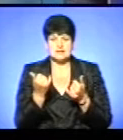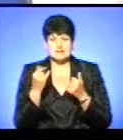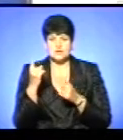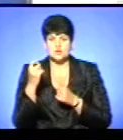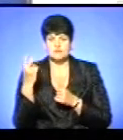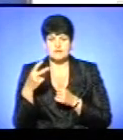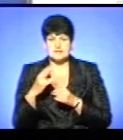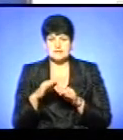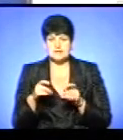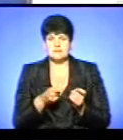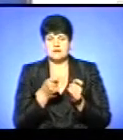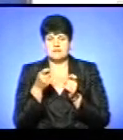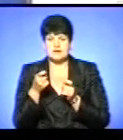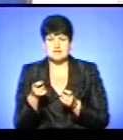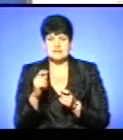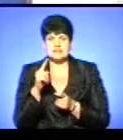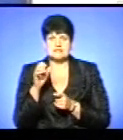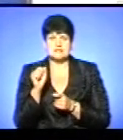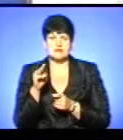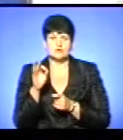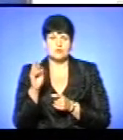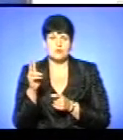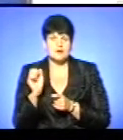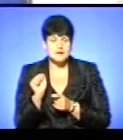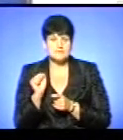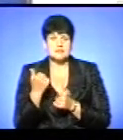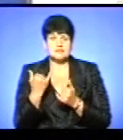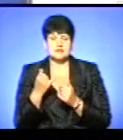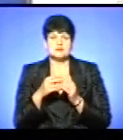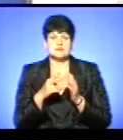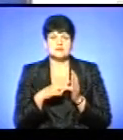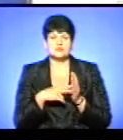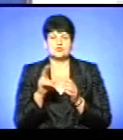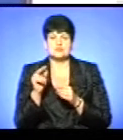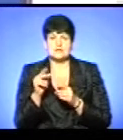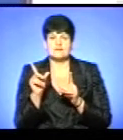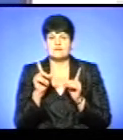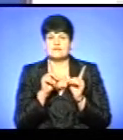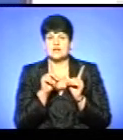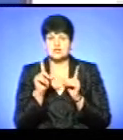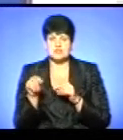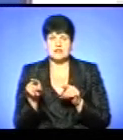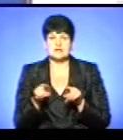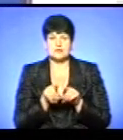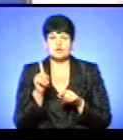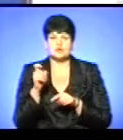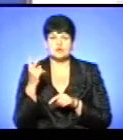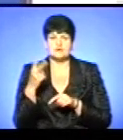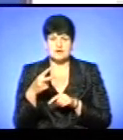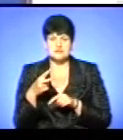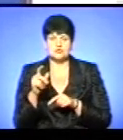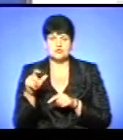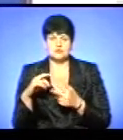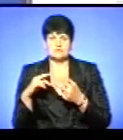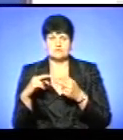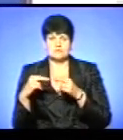120 діточок, СМТ Затока. І зараз 17-го числа в 10-й годині ранку виїжджає так само 120 чоловік, щоб робити ротацію